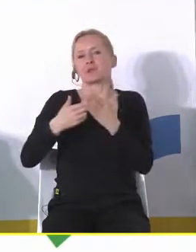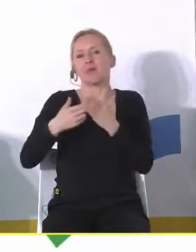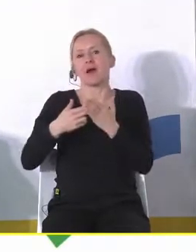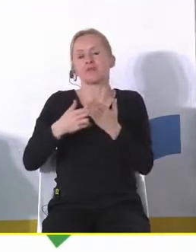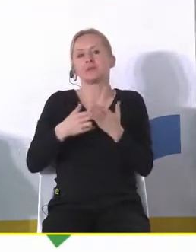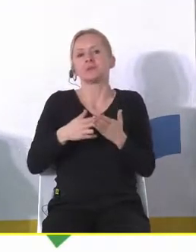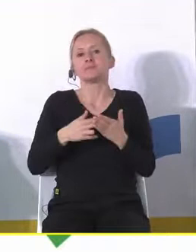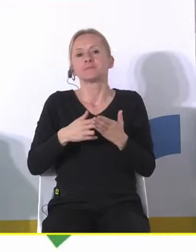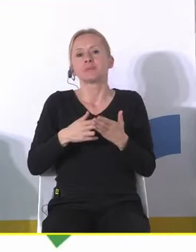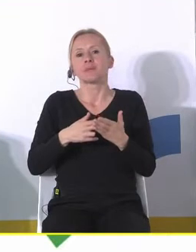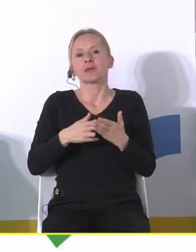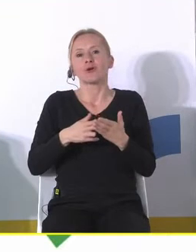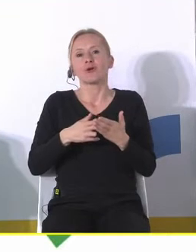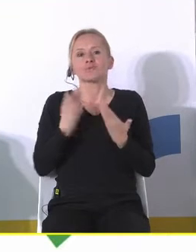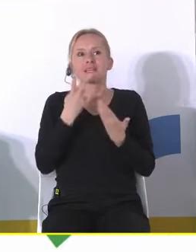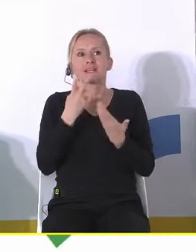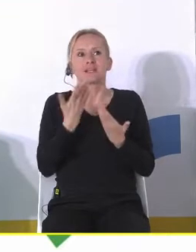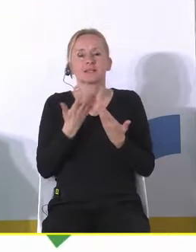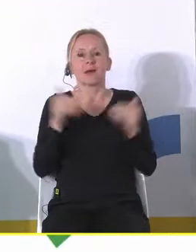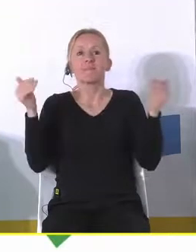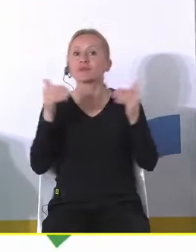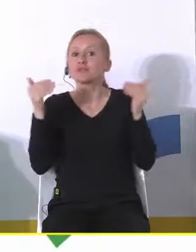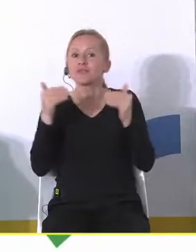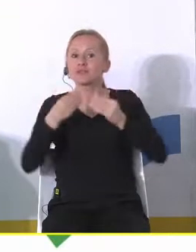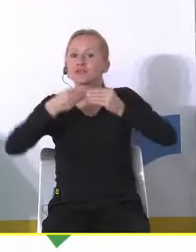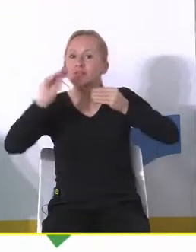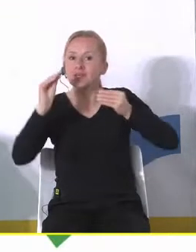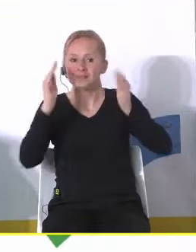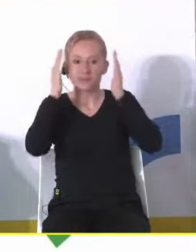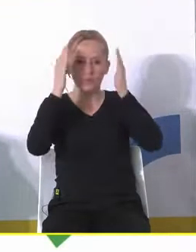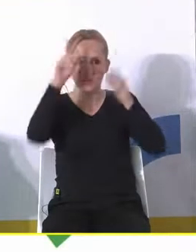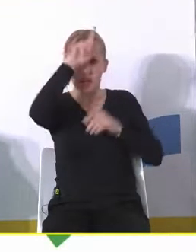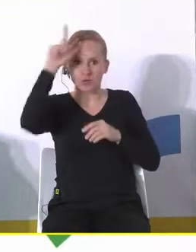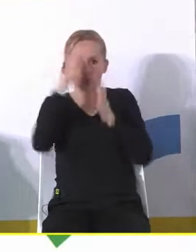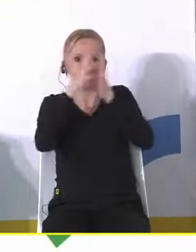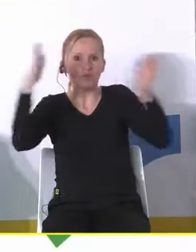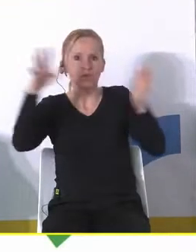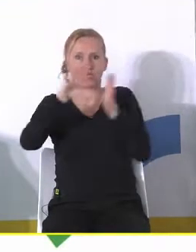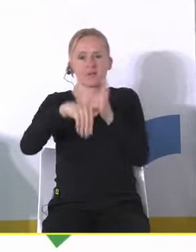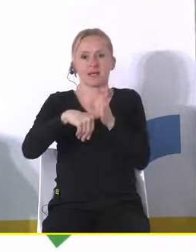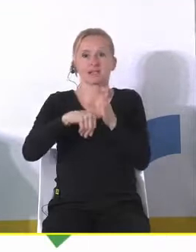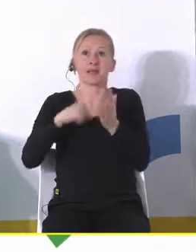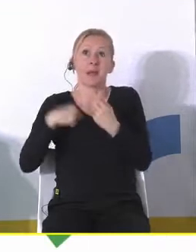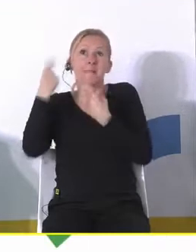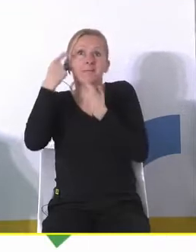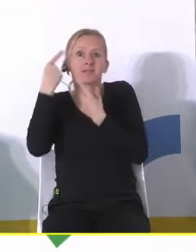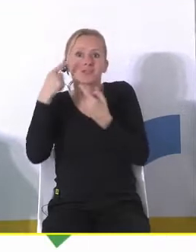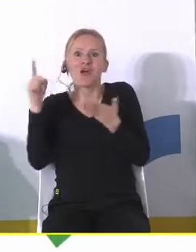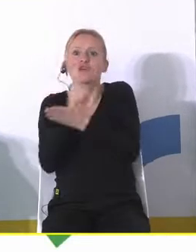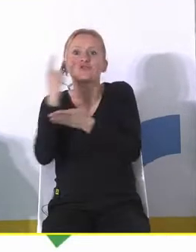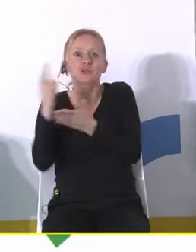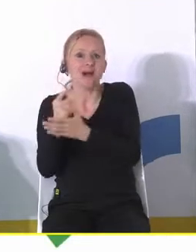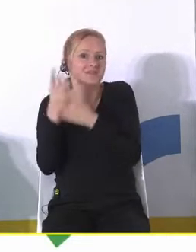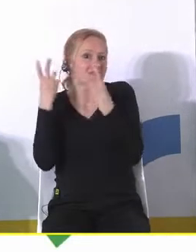pewnym no jednak trendzie do coraz większego skupiania się ludności w wielkich miastach mi się wydaje że dużą szansą i